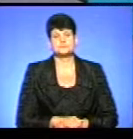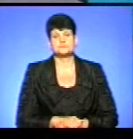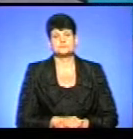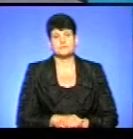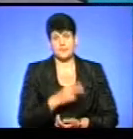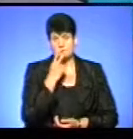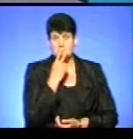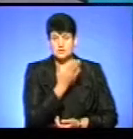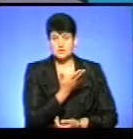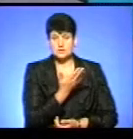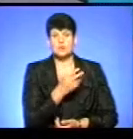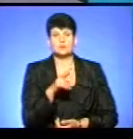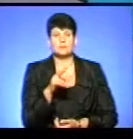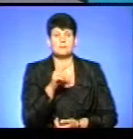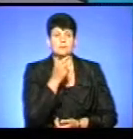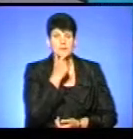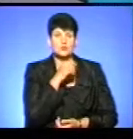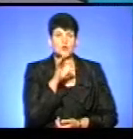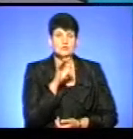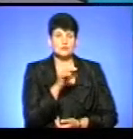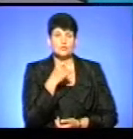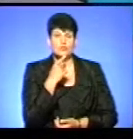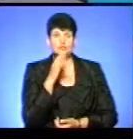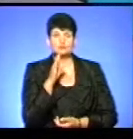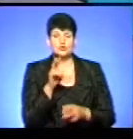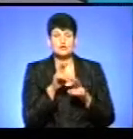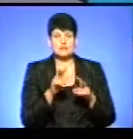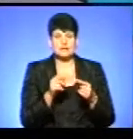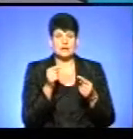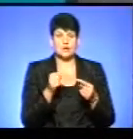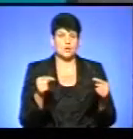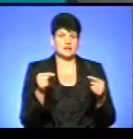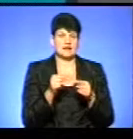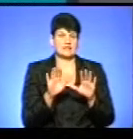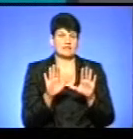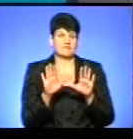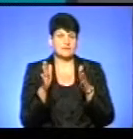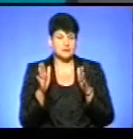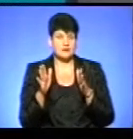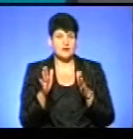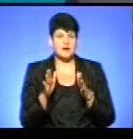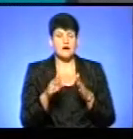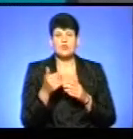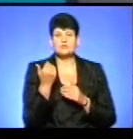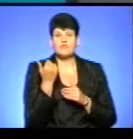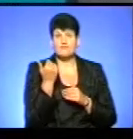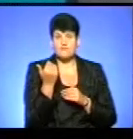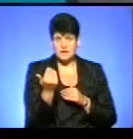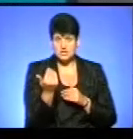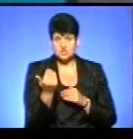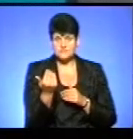Бачите, Людмила, пан Олександр сказав, що буде розглядатися кожен конкретний випадок. А ось ваше